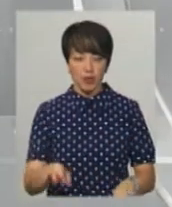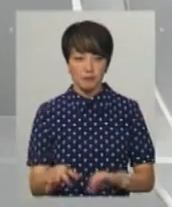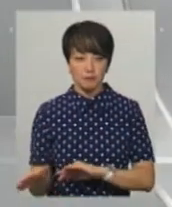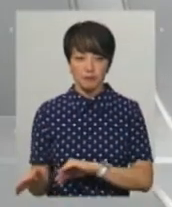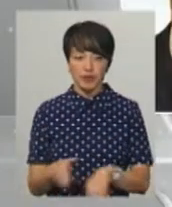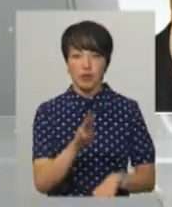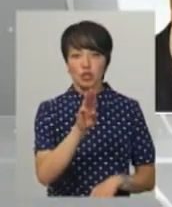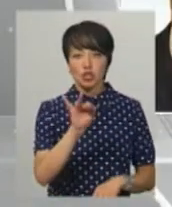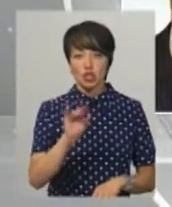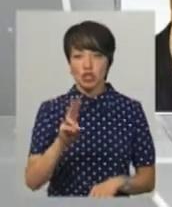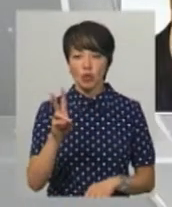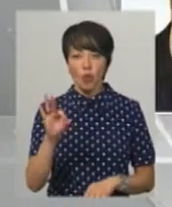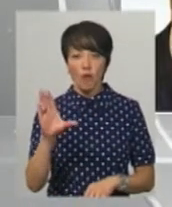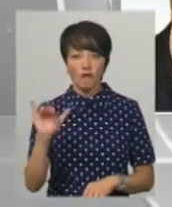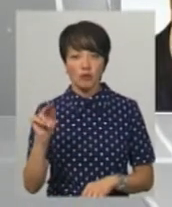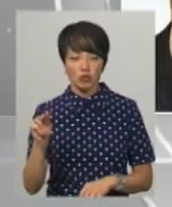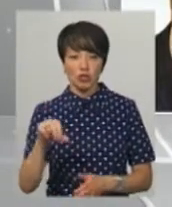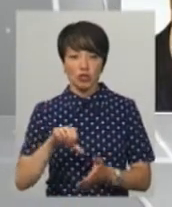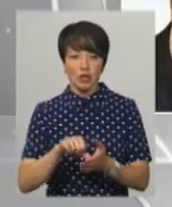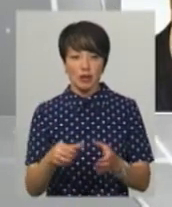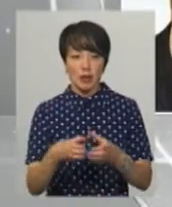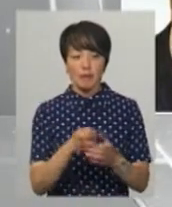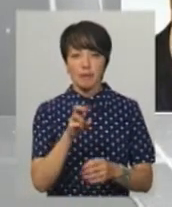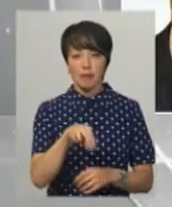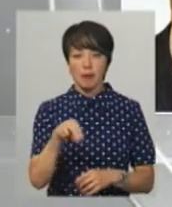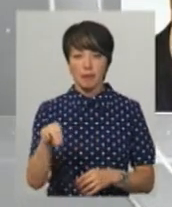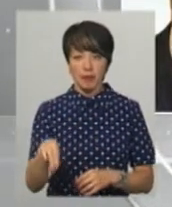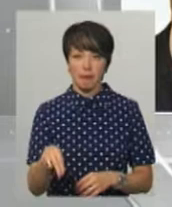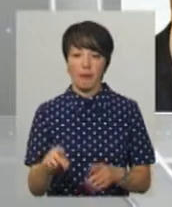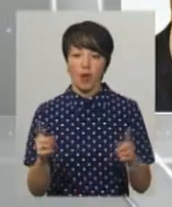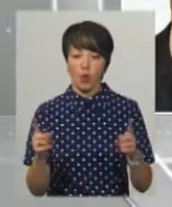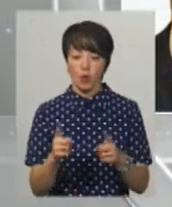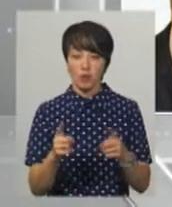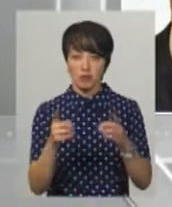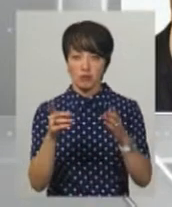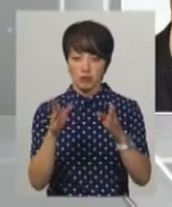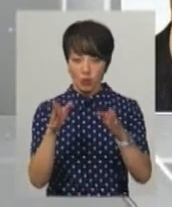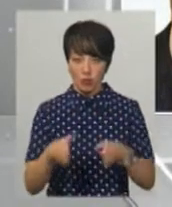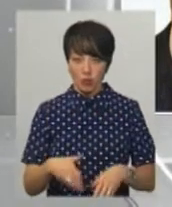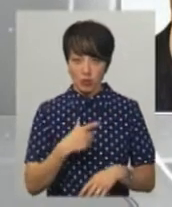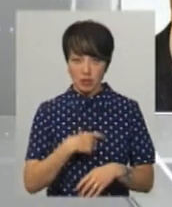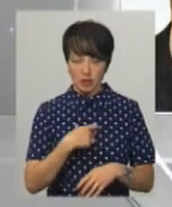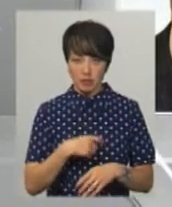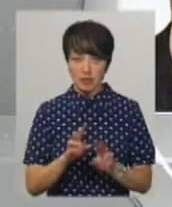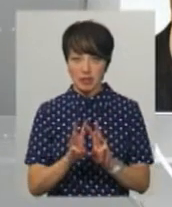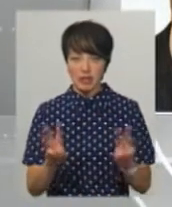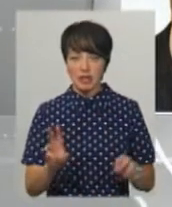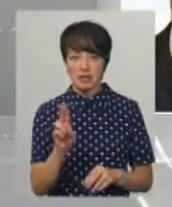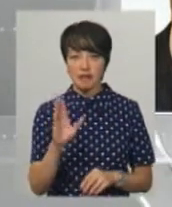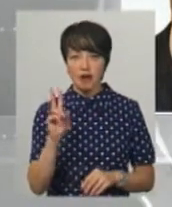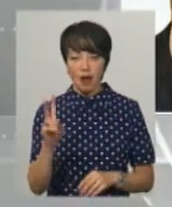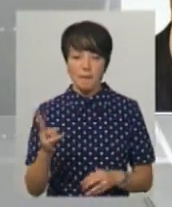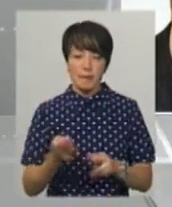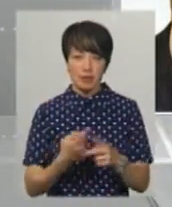Андрій Шенькович – член депутатської фракції партії «Блок Петра Порошенка». У короткій довідці про себе на сайті ЦВК Андрій Шенькович зазначив,